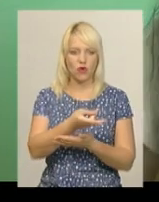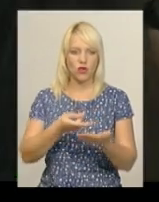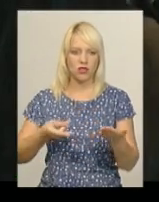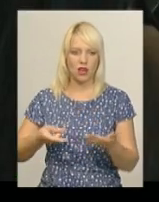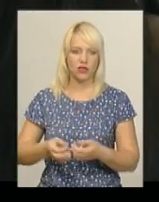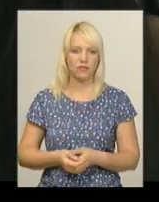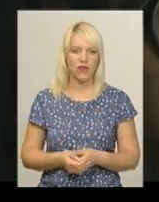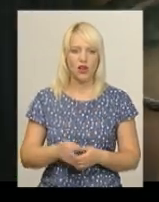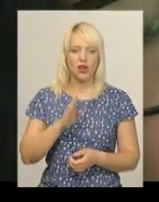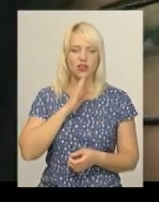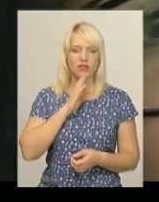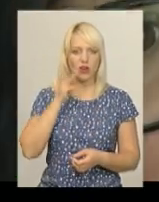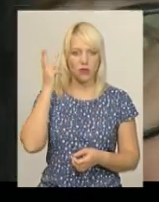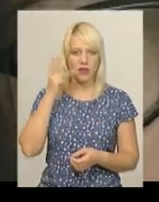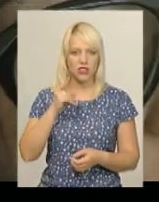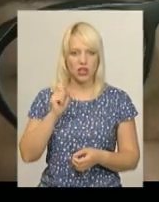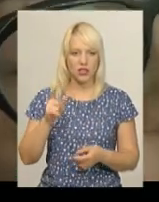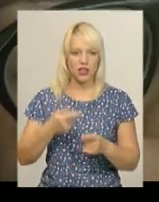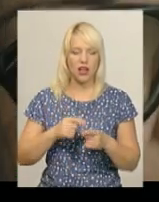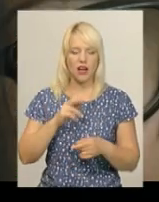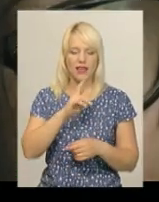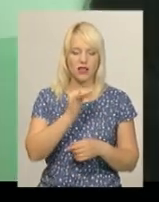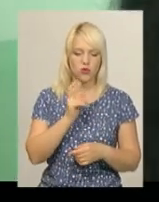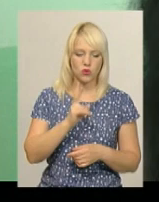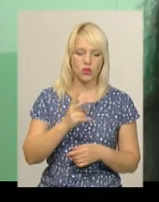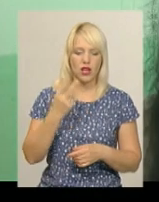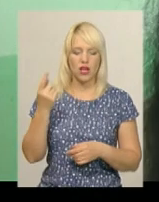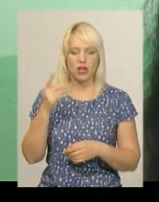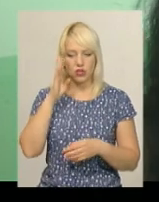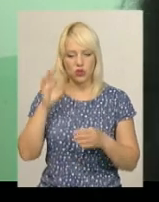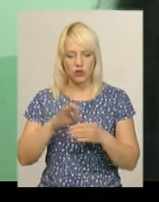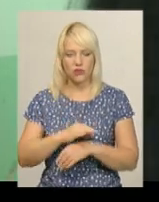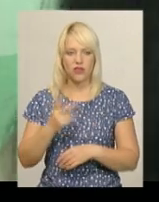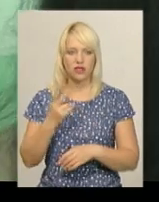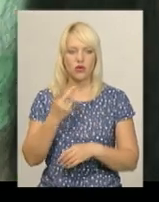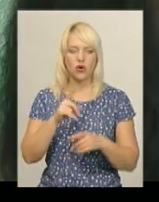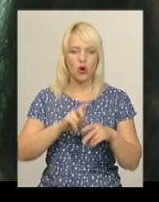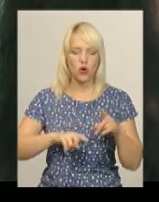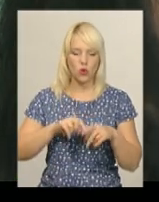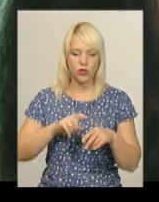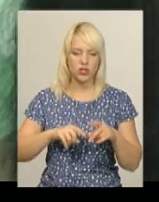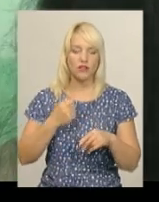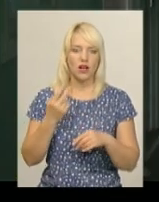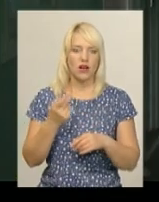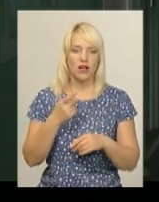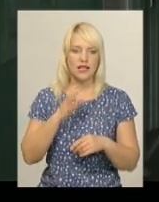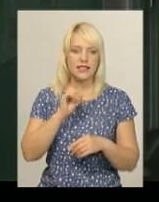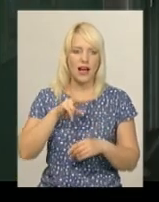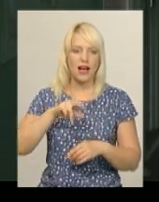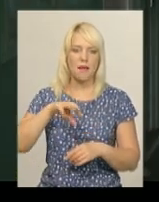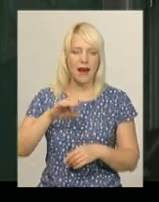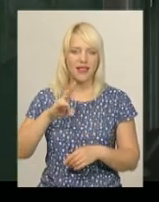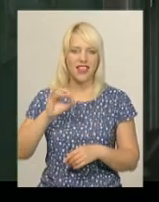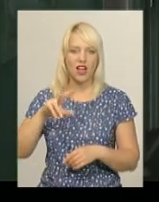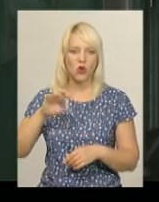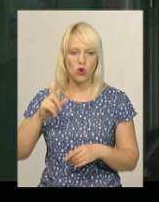положенні. У хмельничанки Вікторії Яцюк, її чоловіка та ще двох родичів діагностували сальмонельоз. Вони серед 50 людей, які отруїлися на